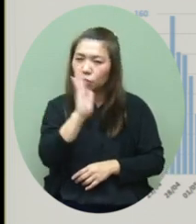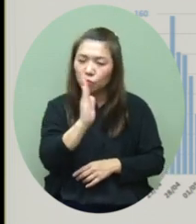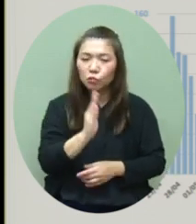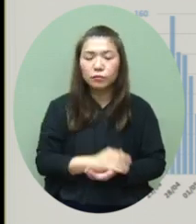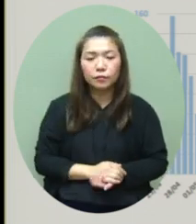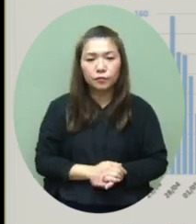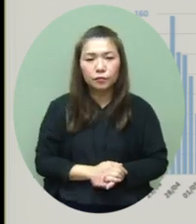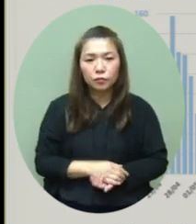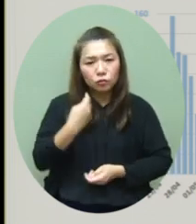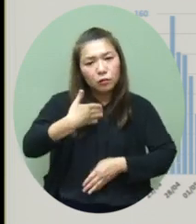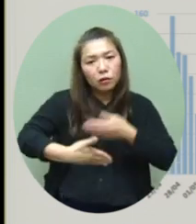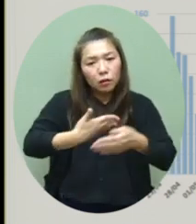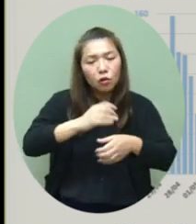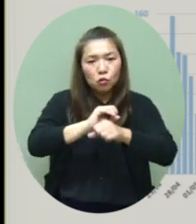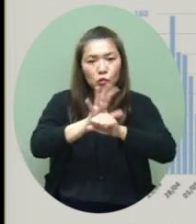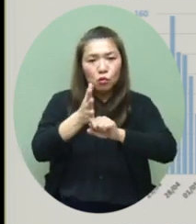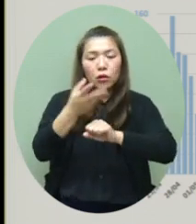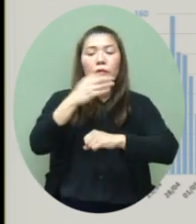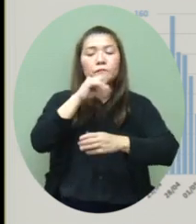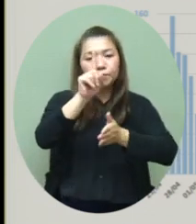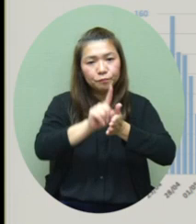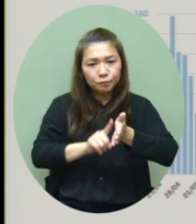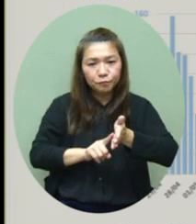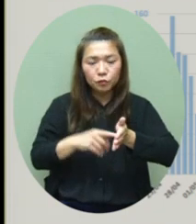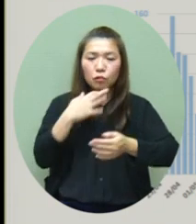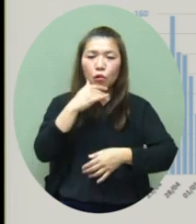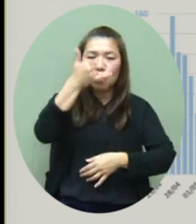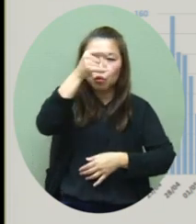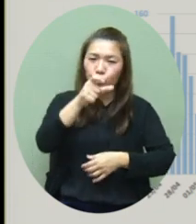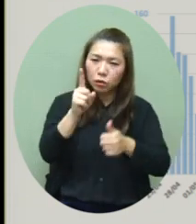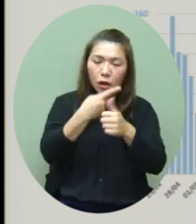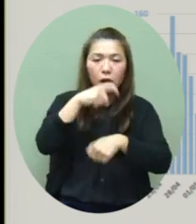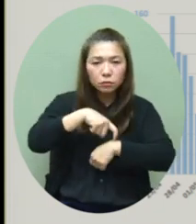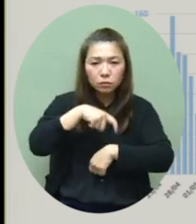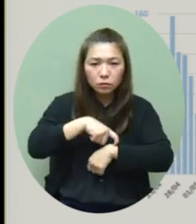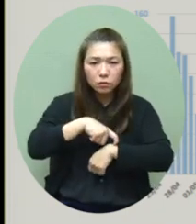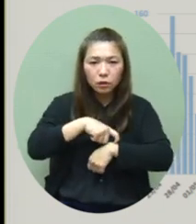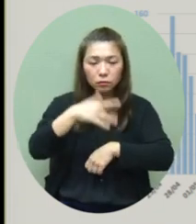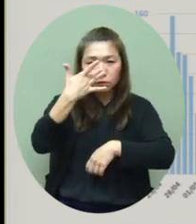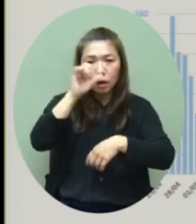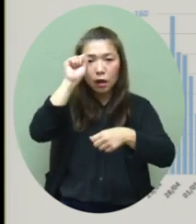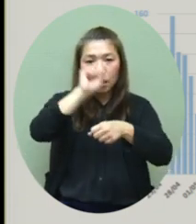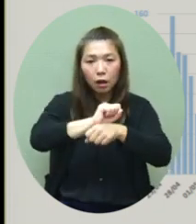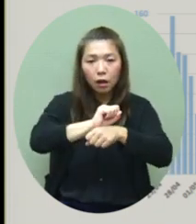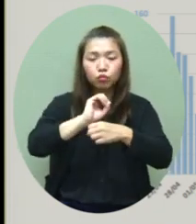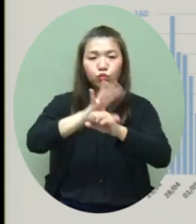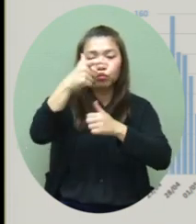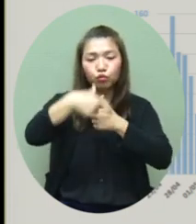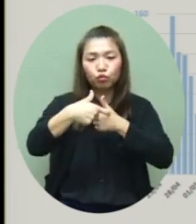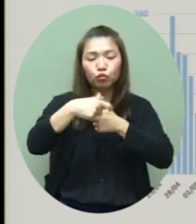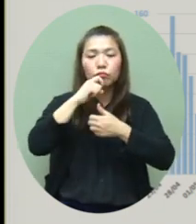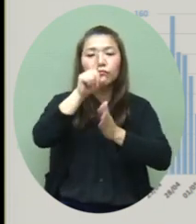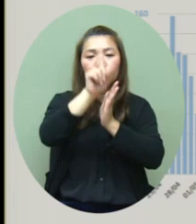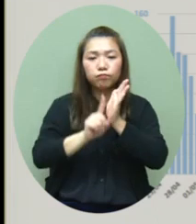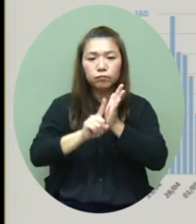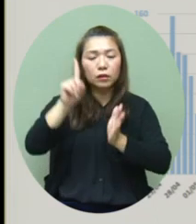跟着随着疫情慢慢转和其实去到6月初的时候那个新增的确诊人数是回落到